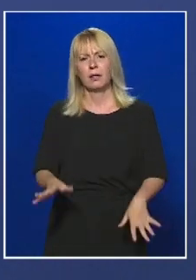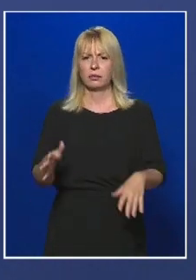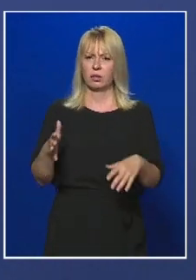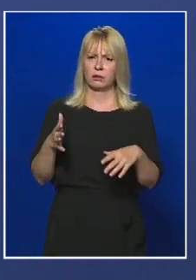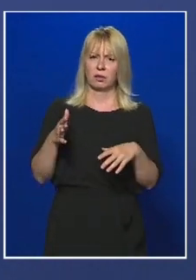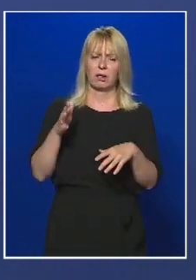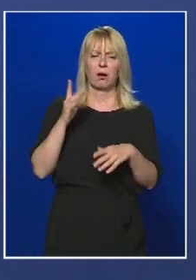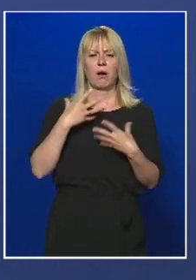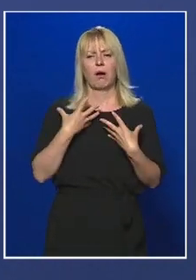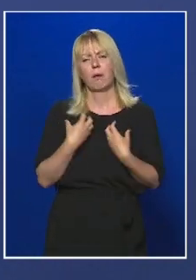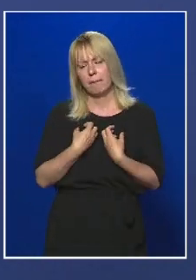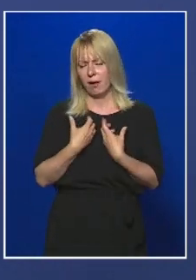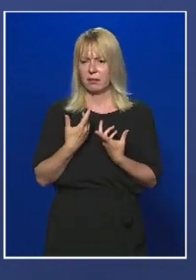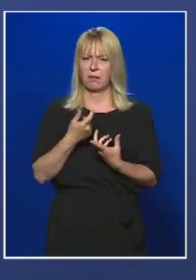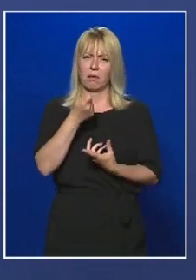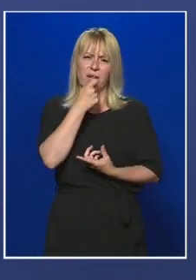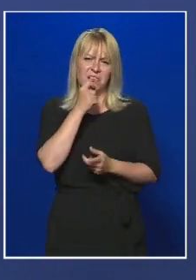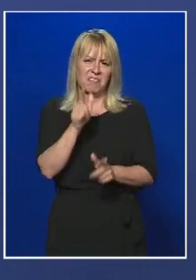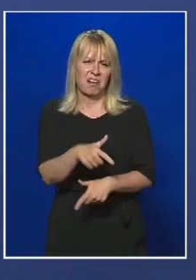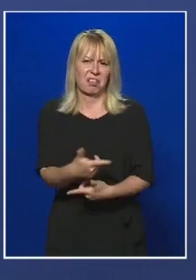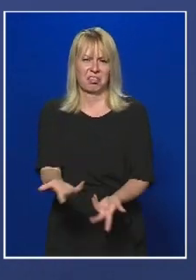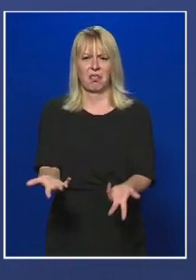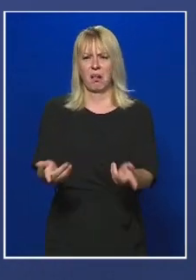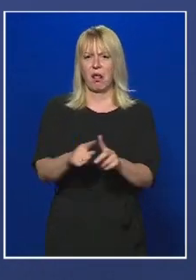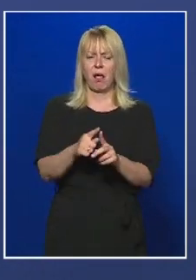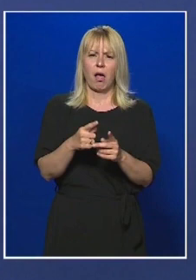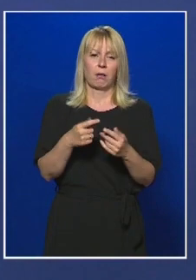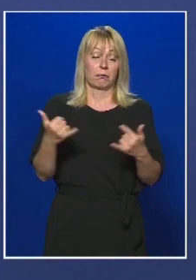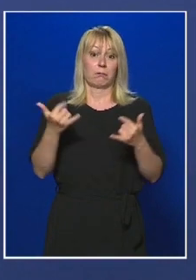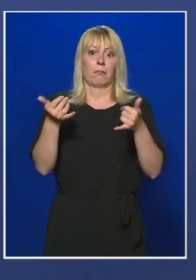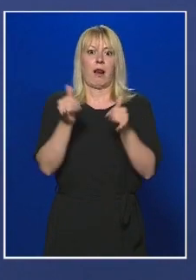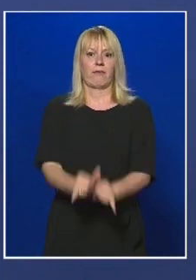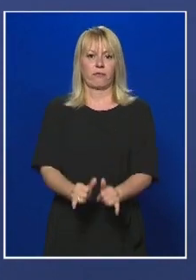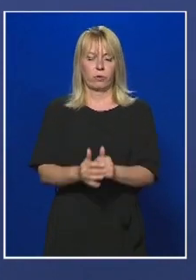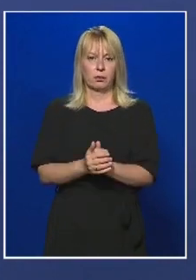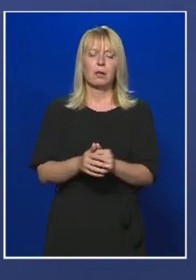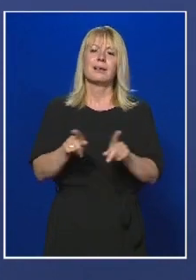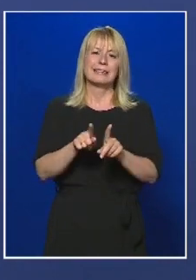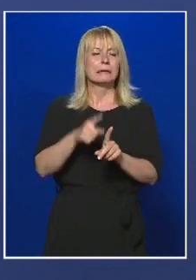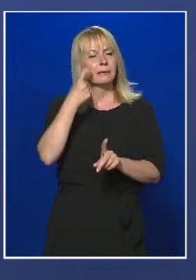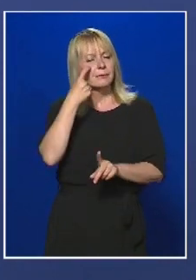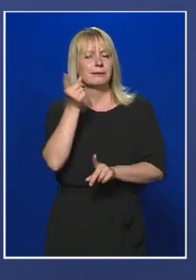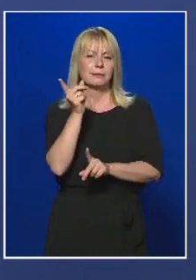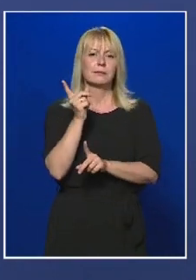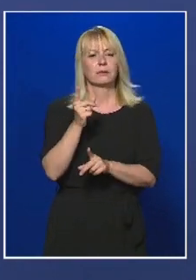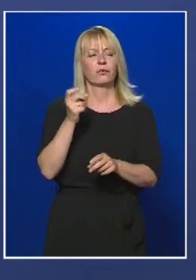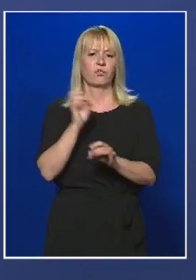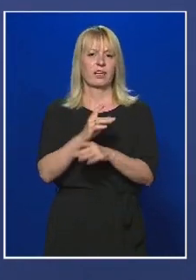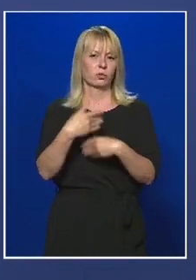apátiásak, étvágytalanok, nagyon gyakran fogynak. Ilyenkor gondolni lehet a fertőzés lehetőségére.